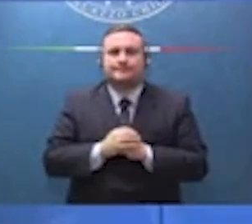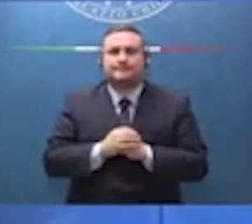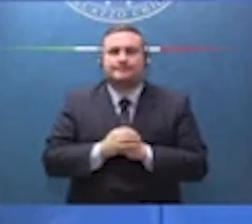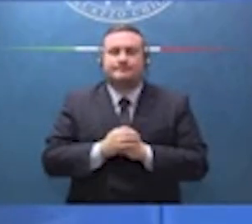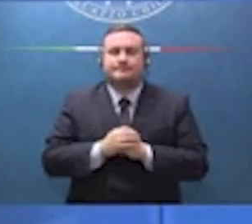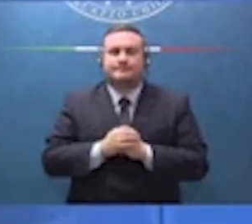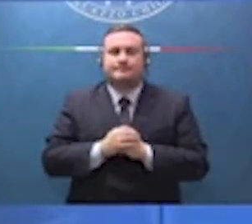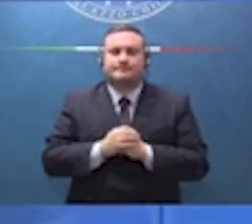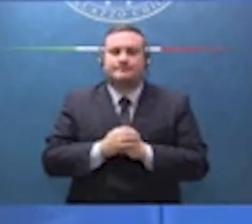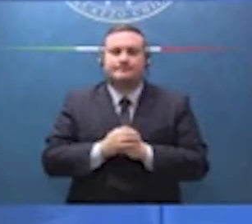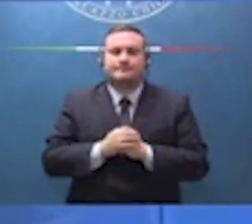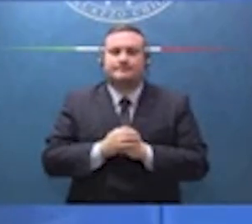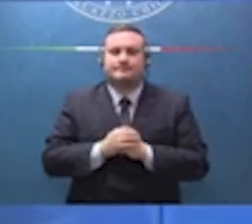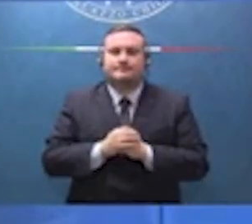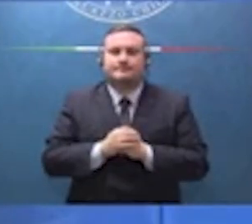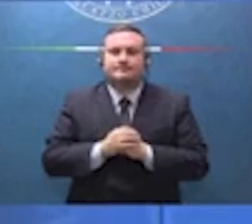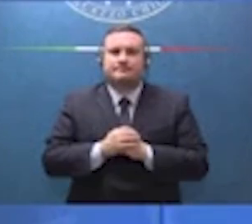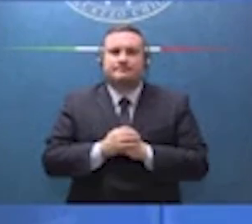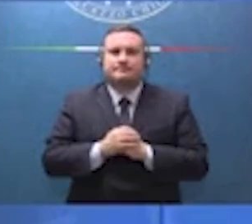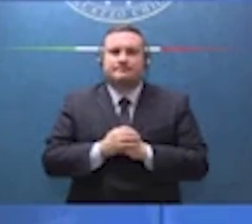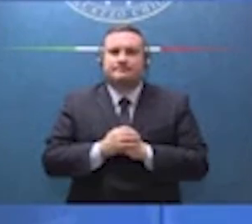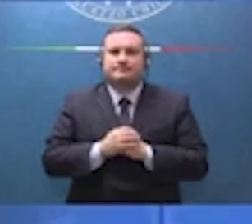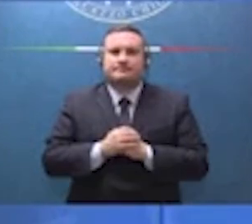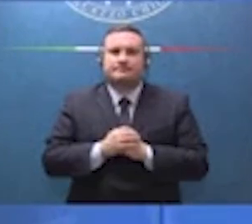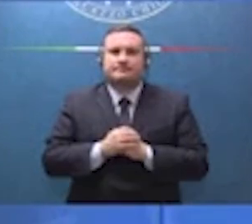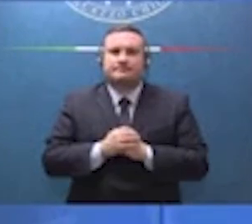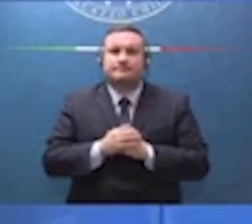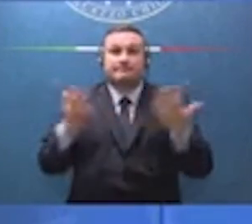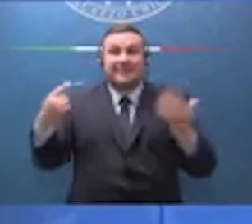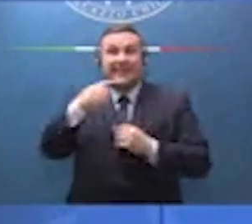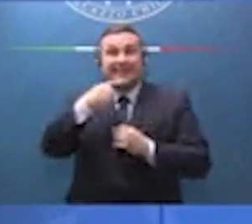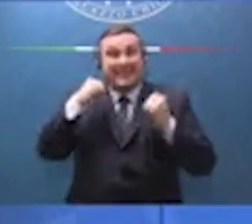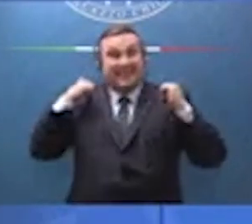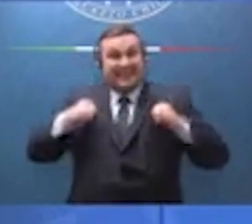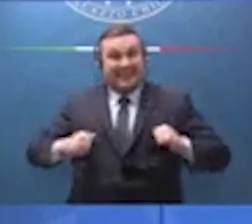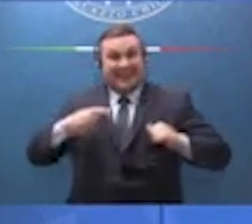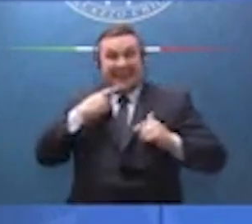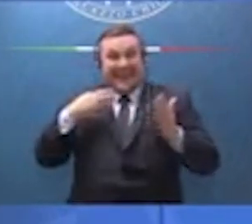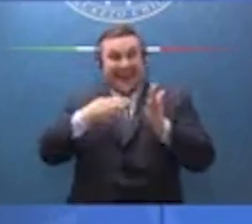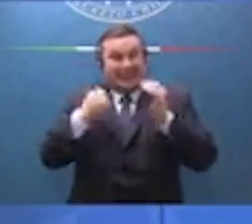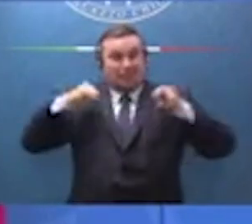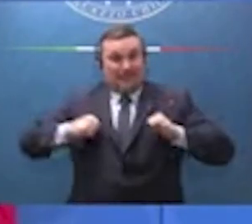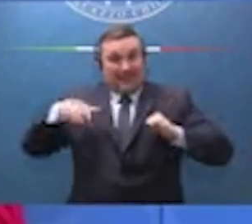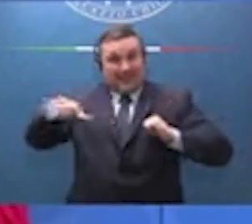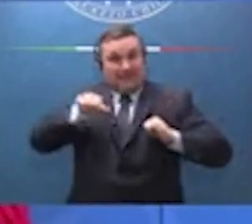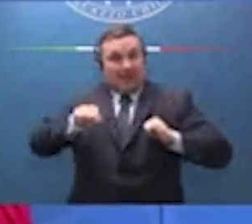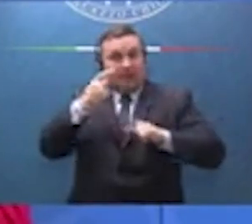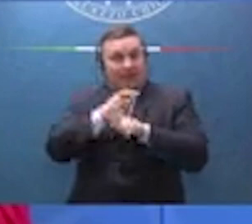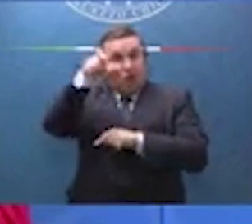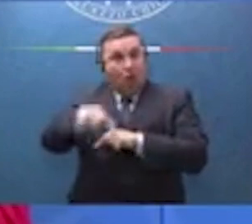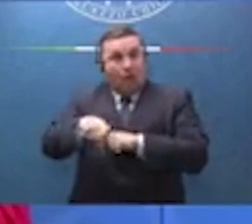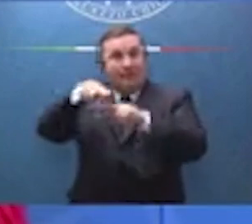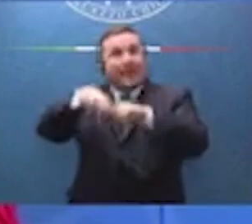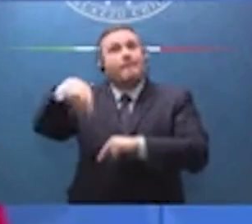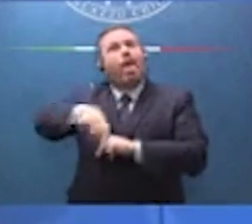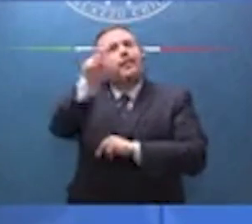c'è anche l'obbligo di presenza del territorio nazionale per chi percepisce il reddito. Perché vi segnalo